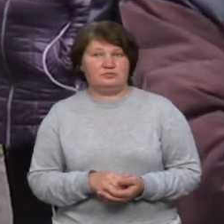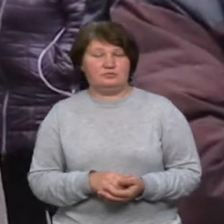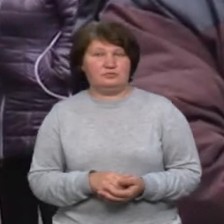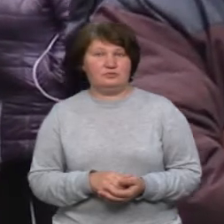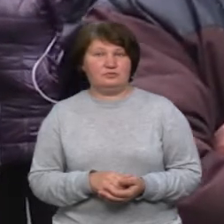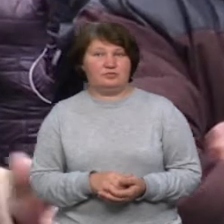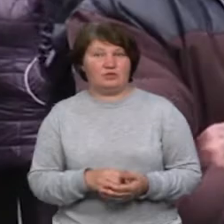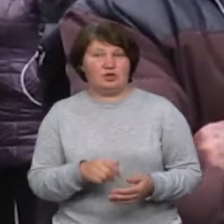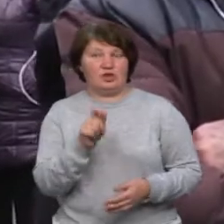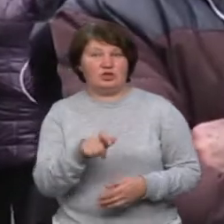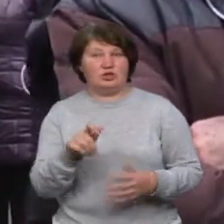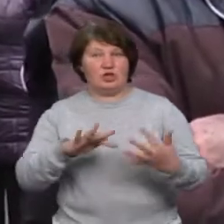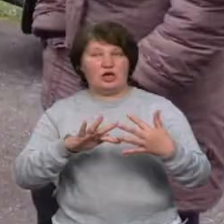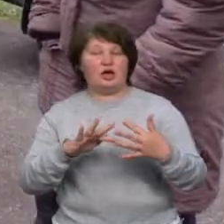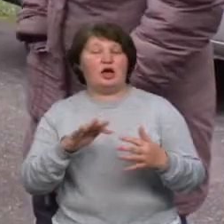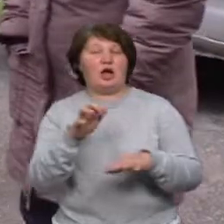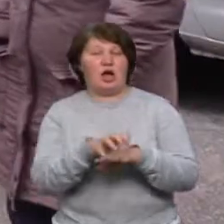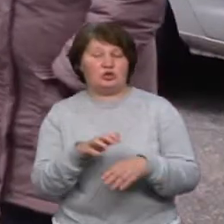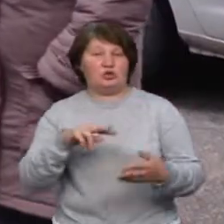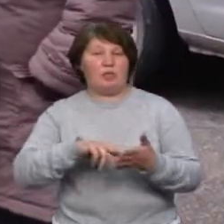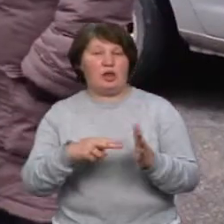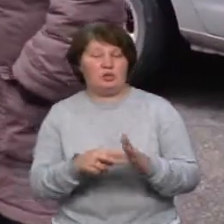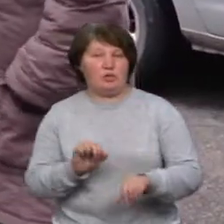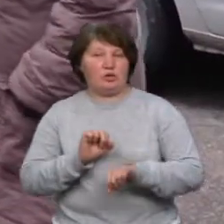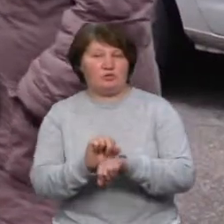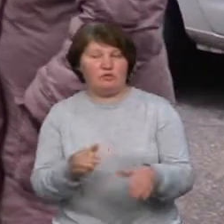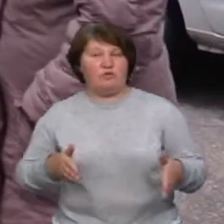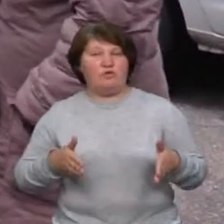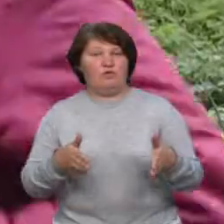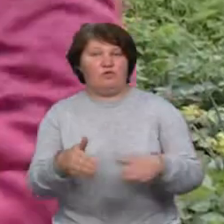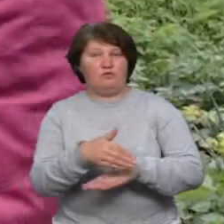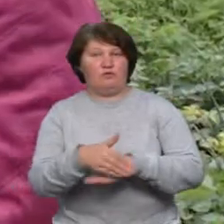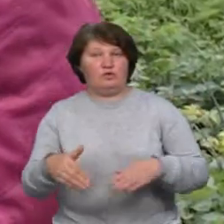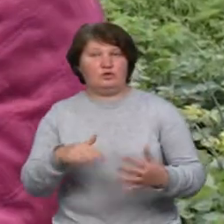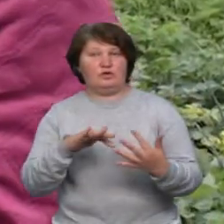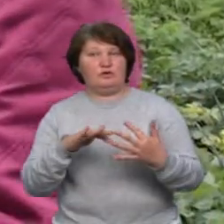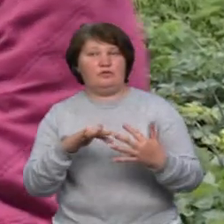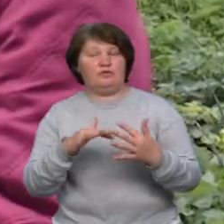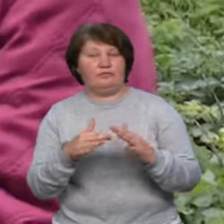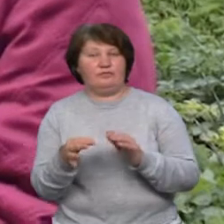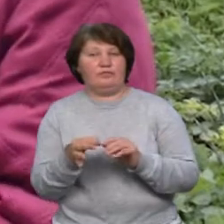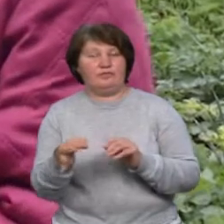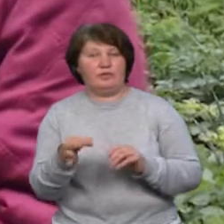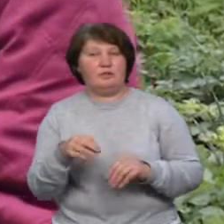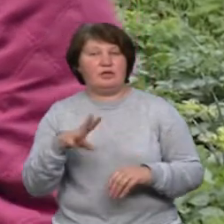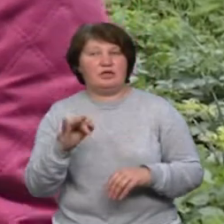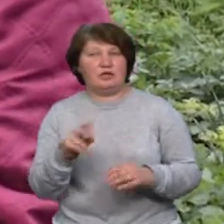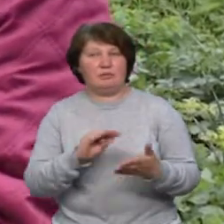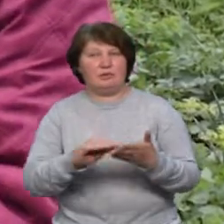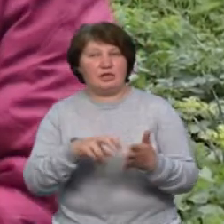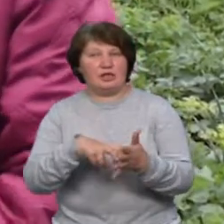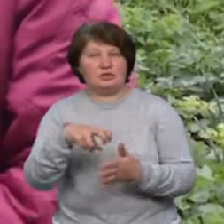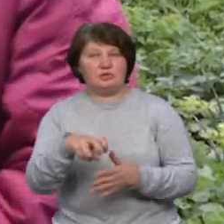Жителі Калоша планують блокувати центральну вулицю мікрорайону Підгірки. Писали листи і просили в листах, щоб